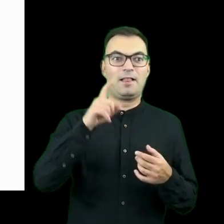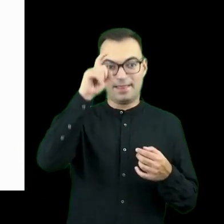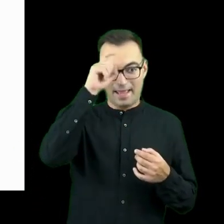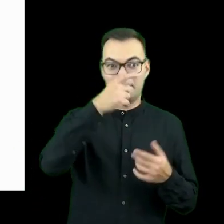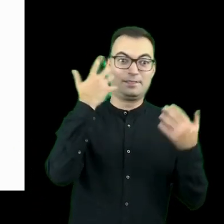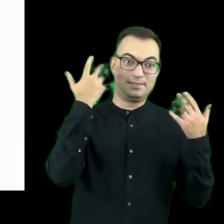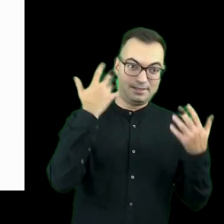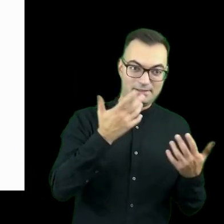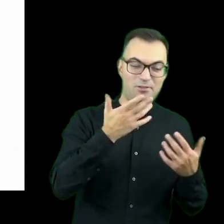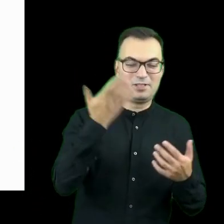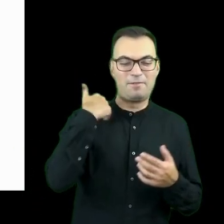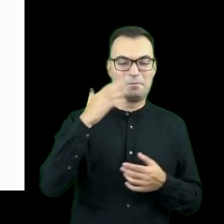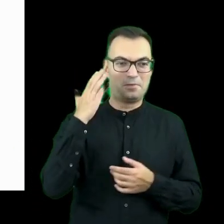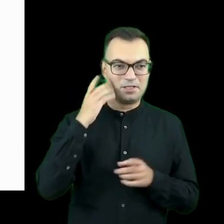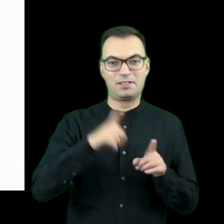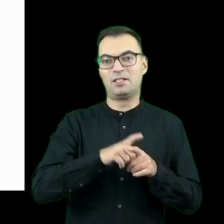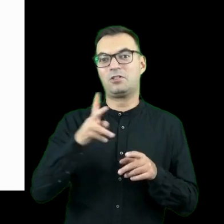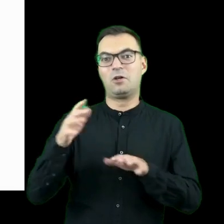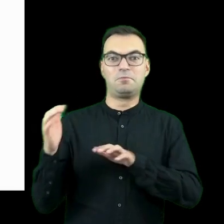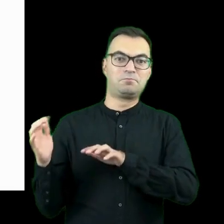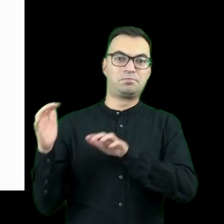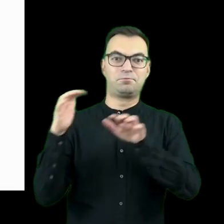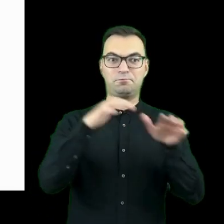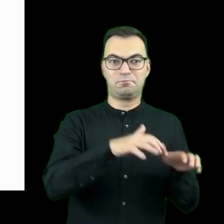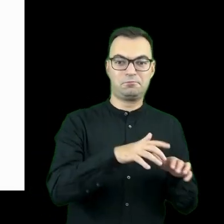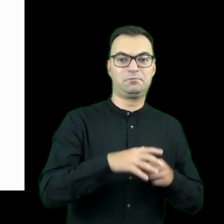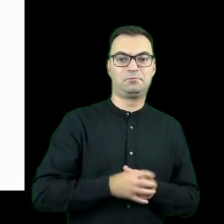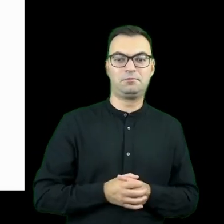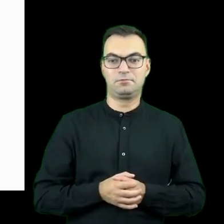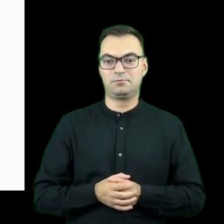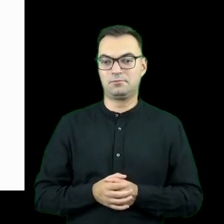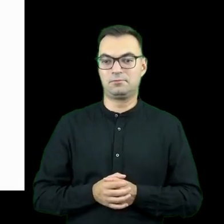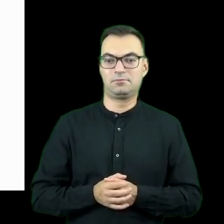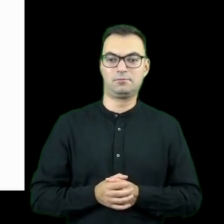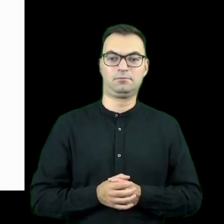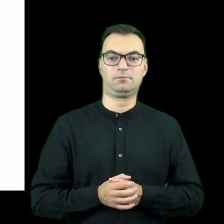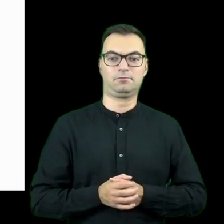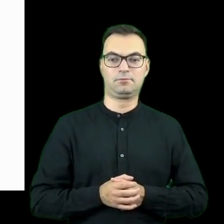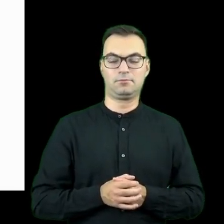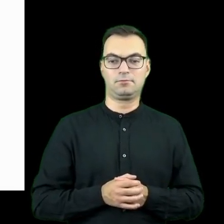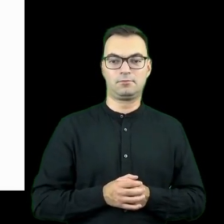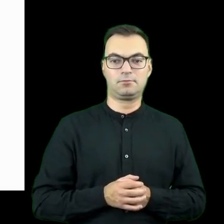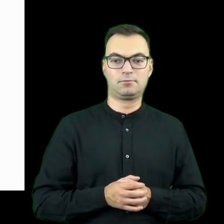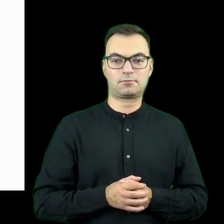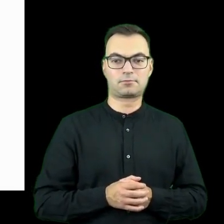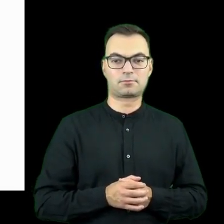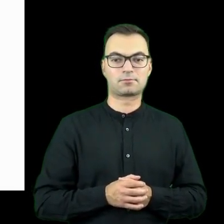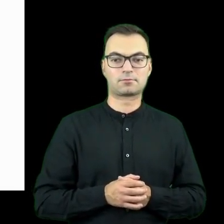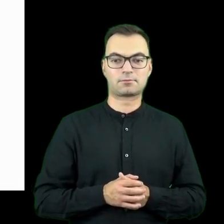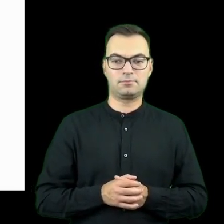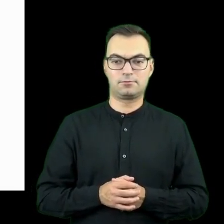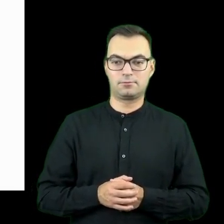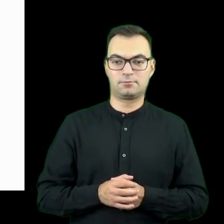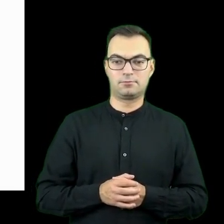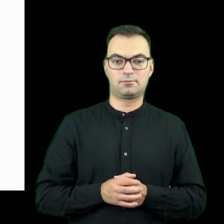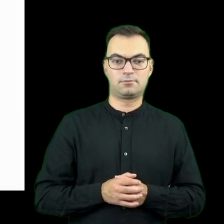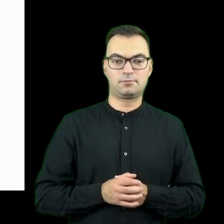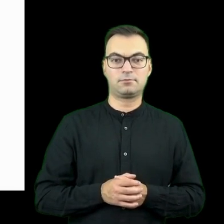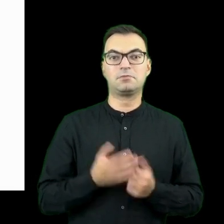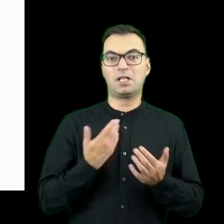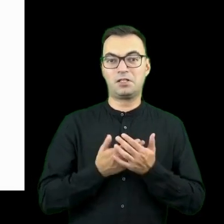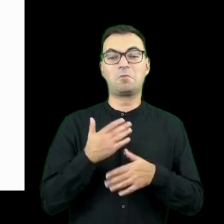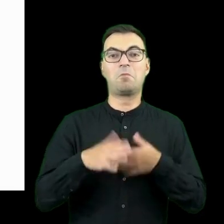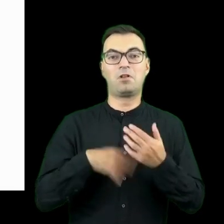mieszkańców, którzy mieszkali tam od dawna oraz tych, którzy przybywali do tego kraju z różnych powodów. No i dwóch